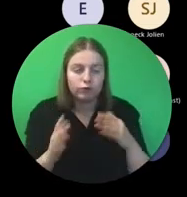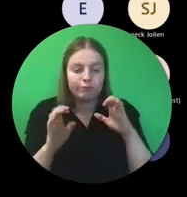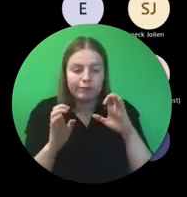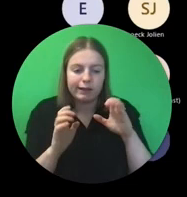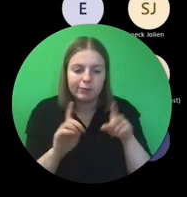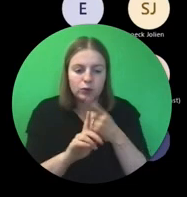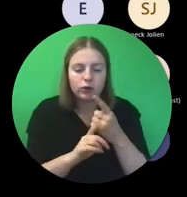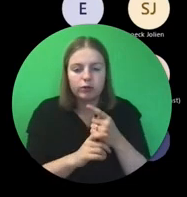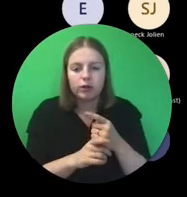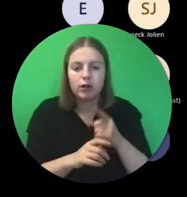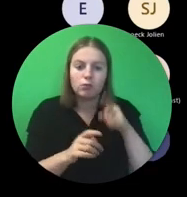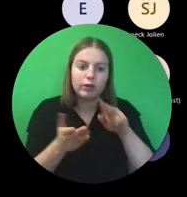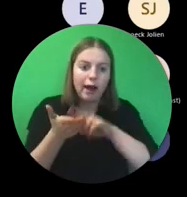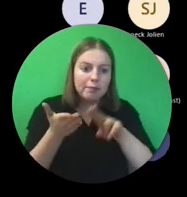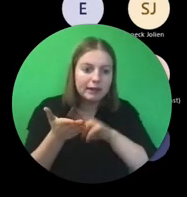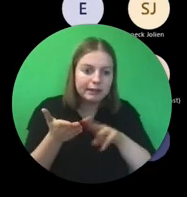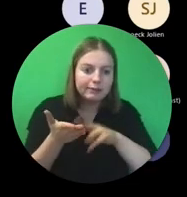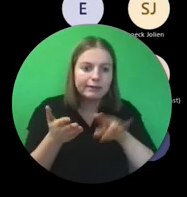administratieve dingen moet aanpassen.